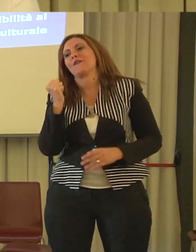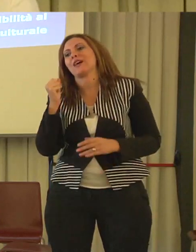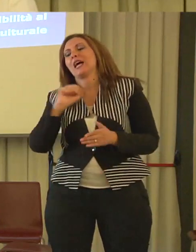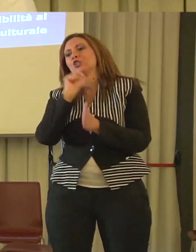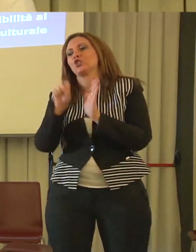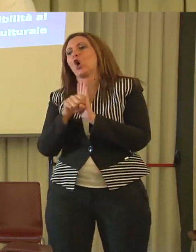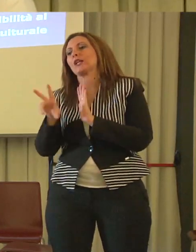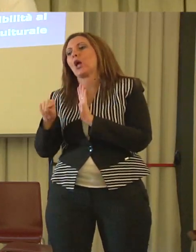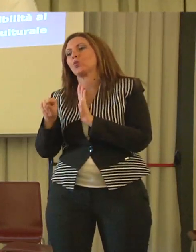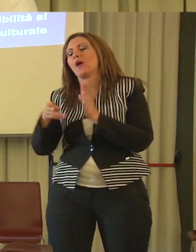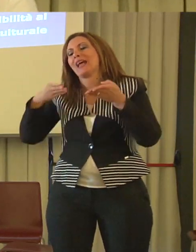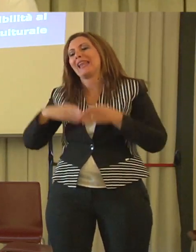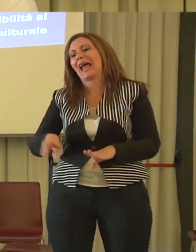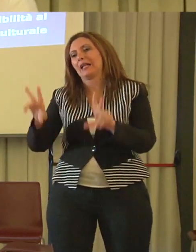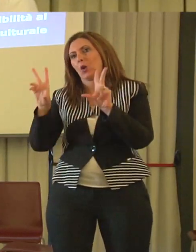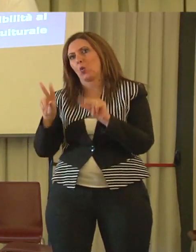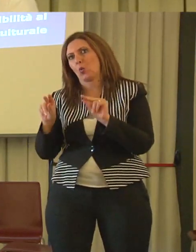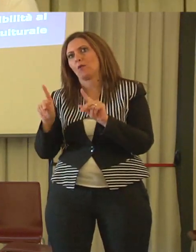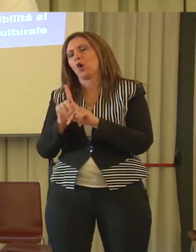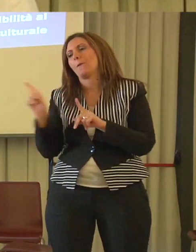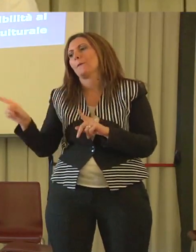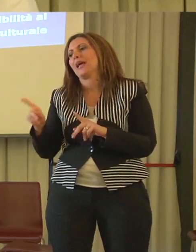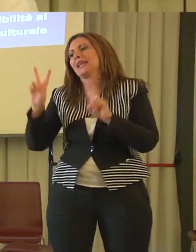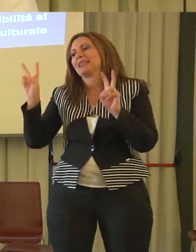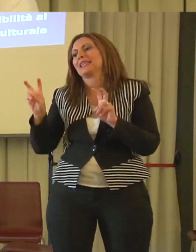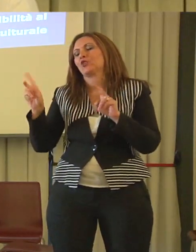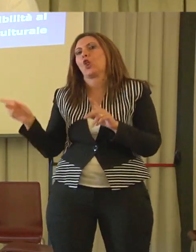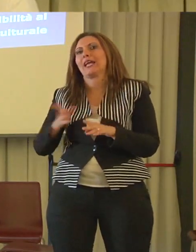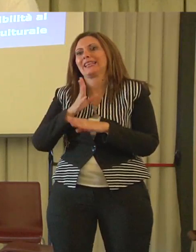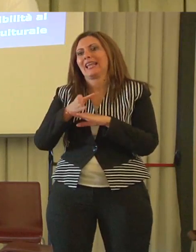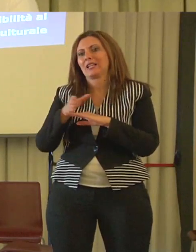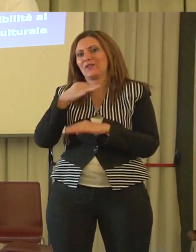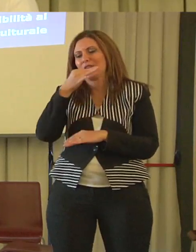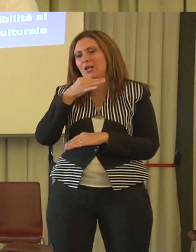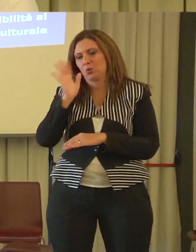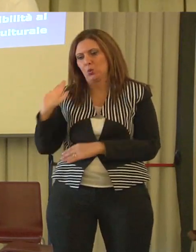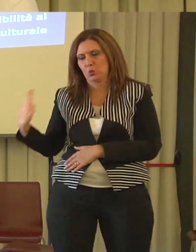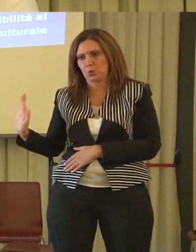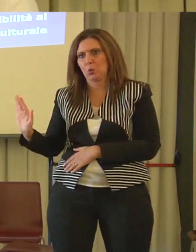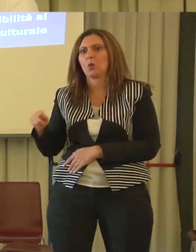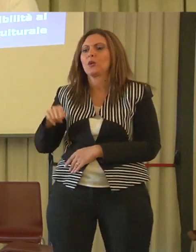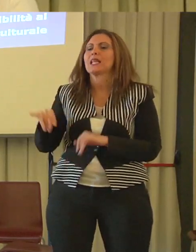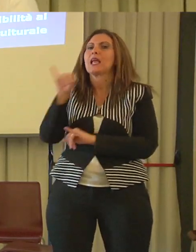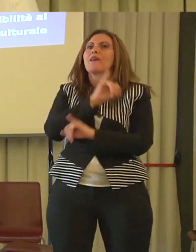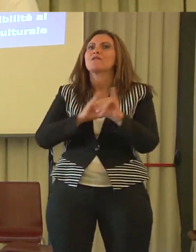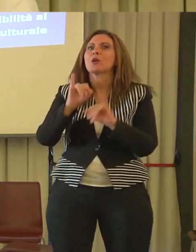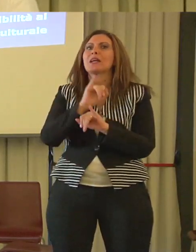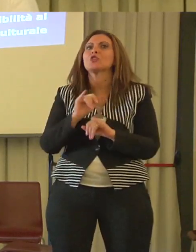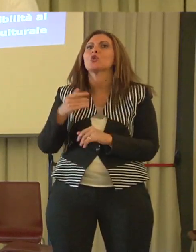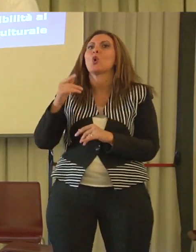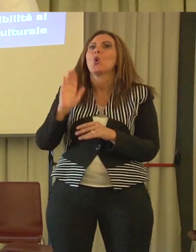abbiamo detto anche nel titolo del suo intervento. E questo grazie all'informazione superabile, ma anche a quello che fanno sul territorio